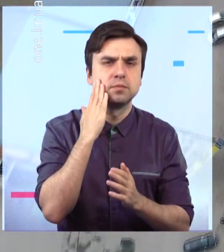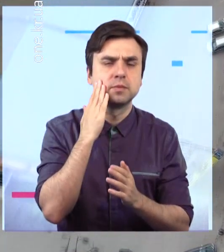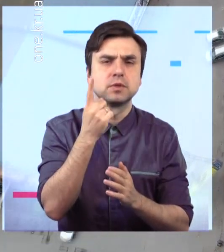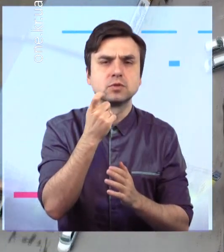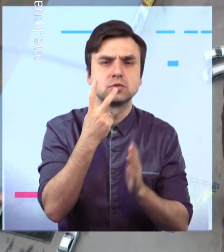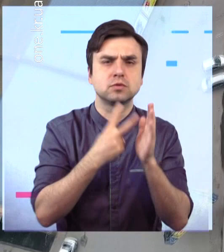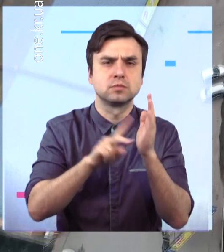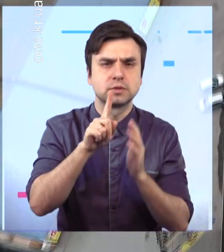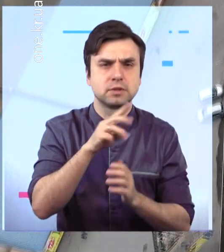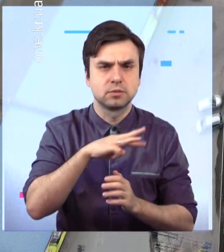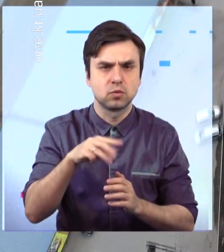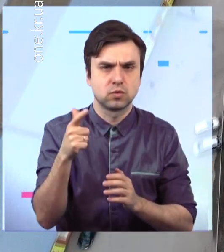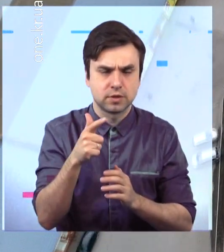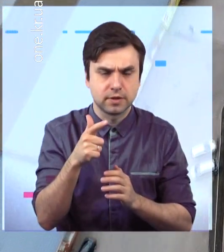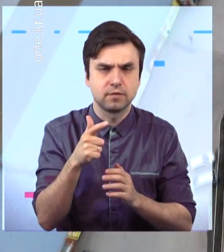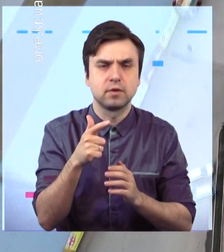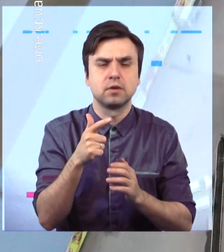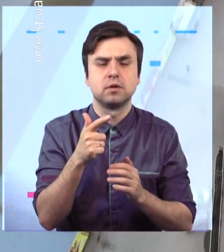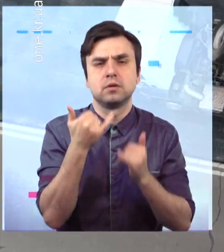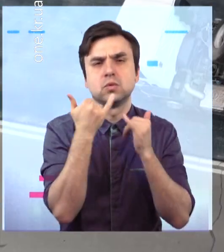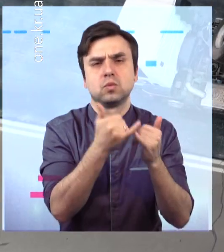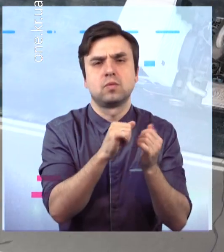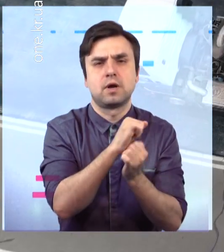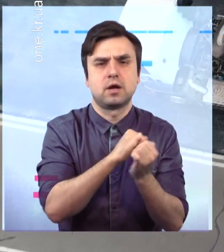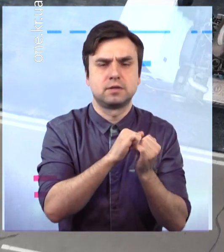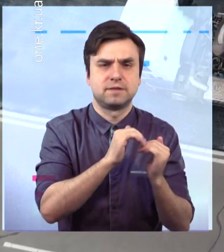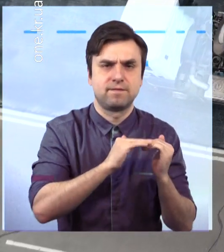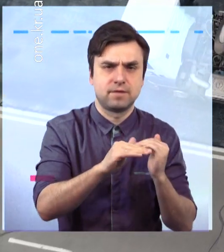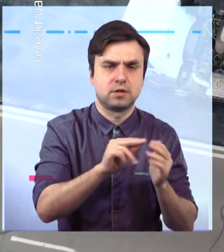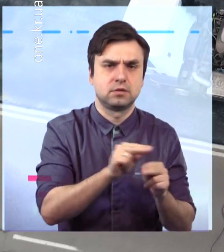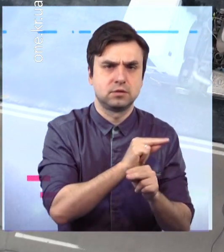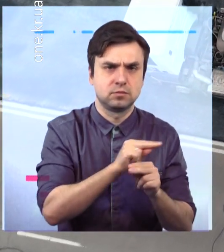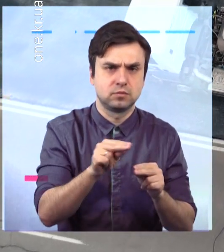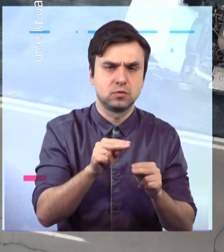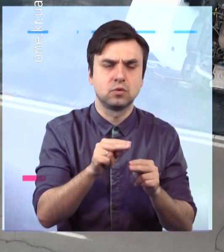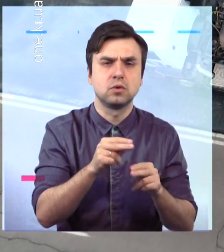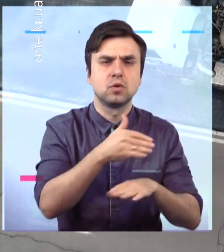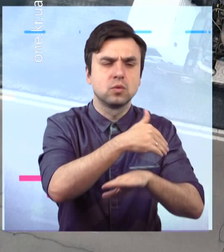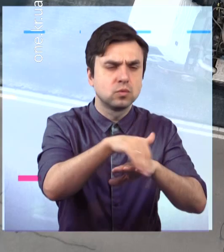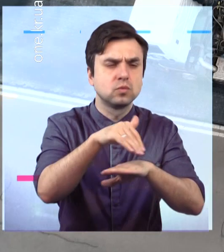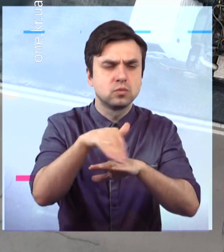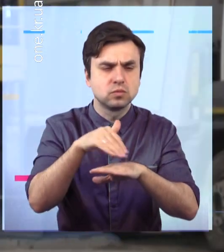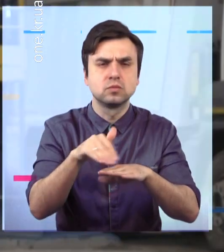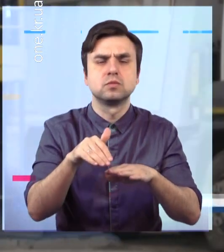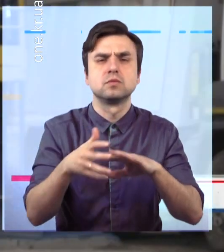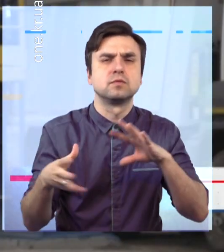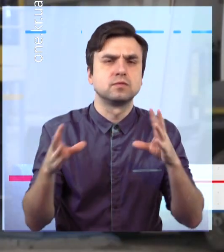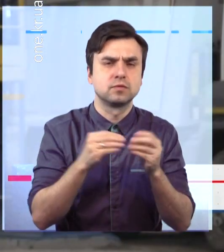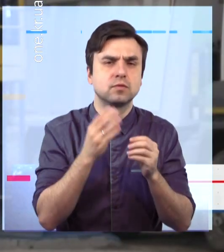Наразі вже виконали фрезерування ділянок доріг на вулицях загальною площою близько 19 тисяч метрів квадратних.